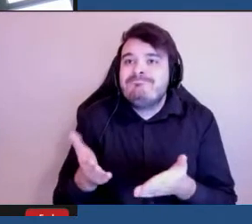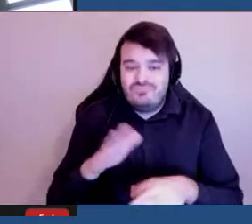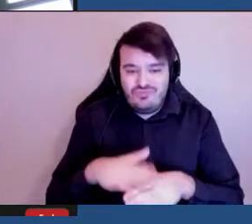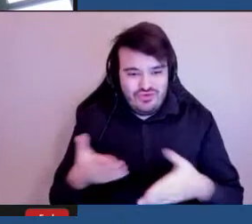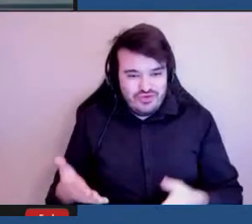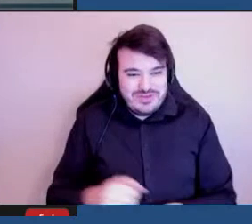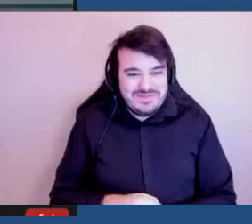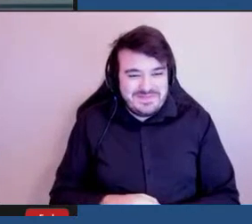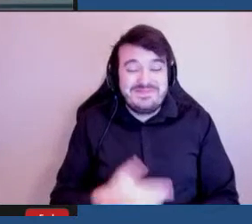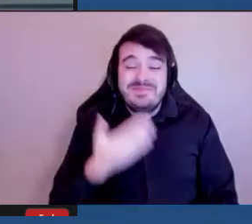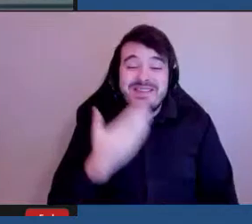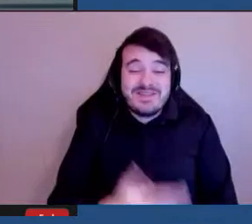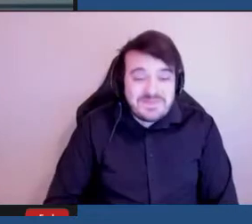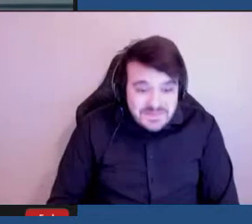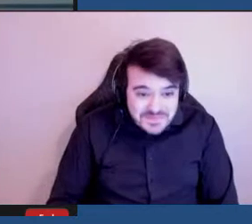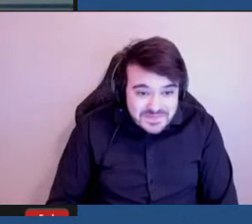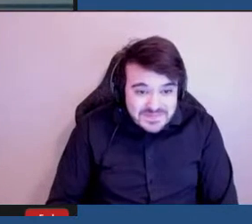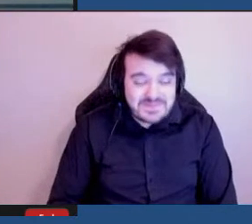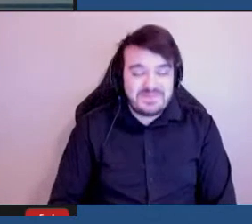'hui. Merci.